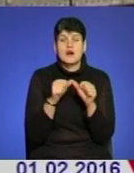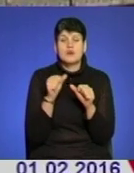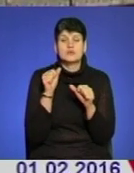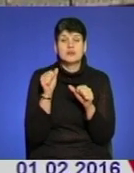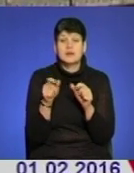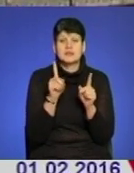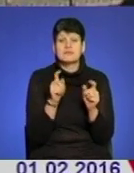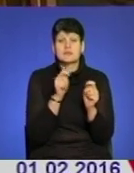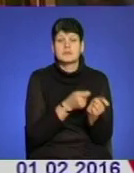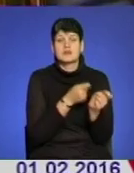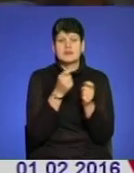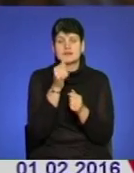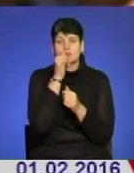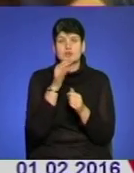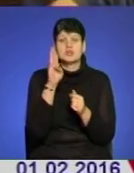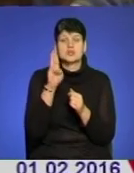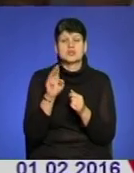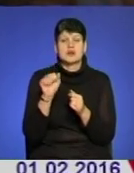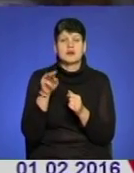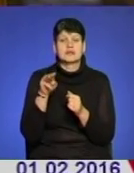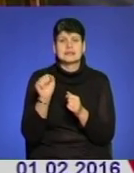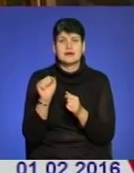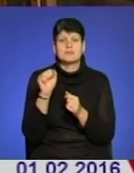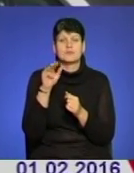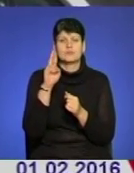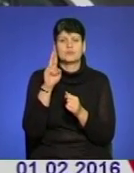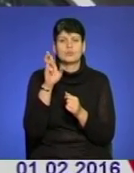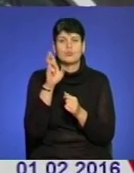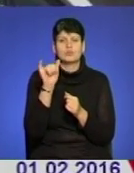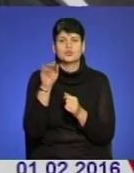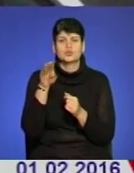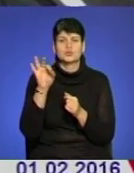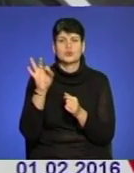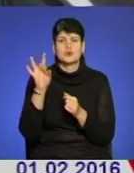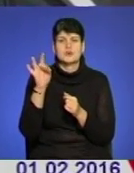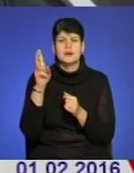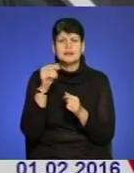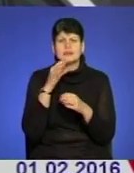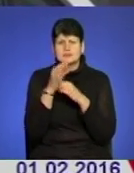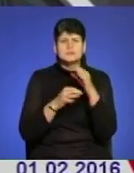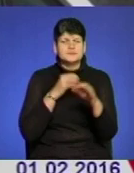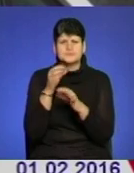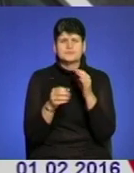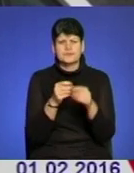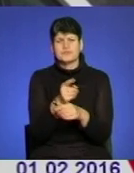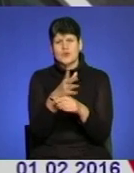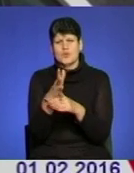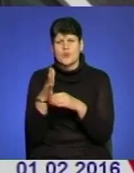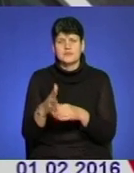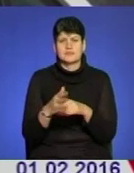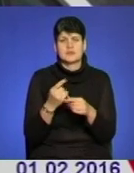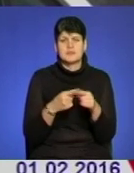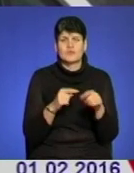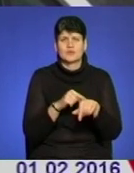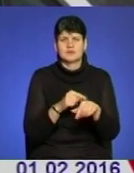доставляються, такі як шахта Бутівка, Пєскі, Водяне, Опитна, де цілодобово йдуть обстріли. Обстріли з проміжками, де з пів